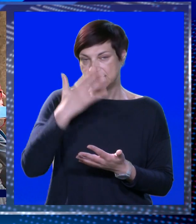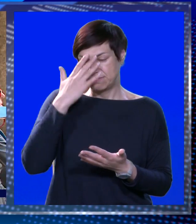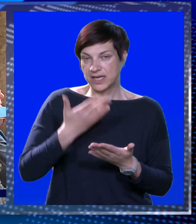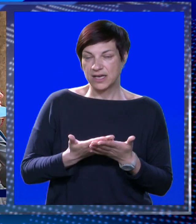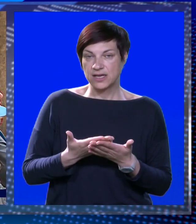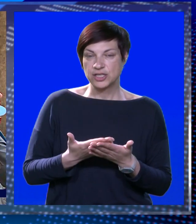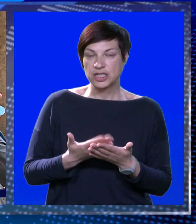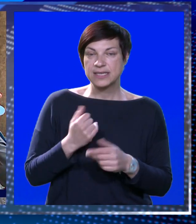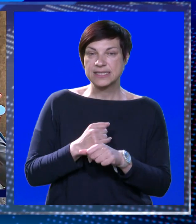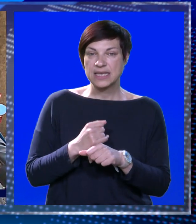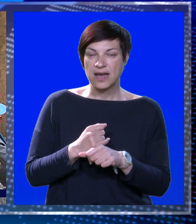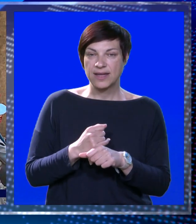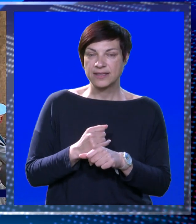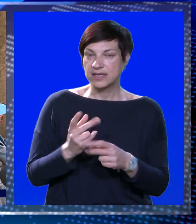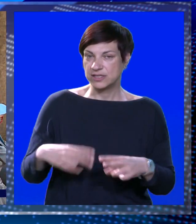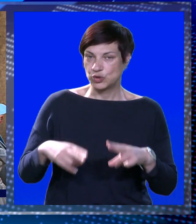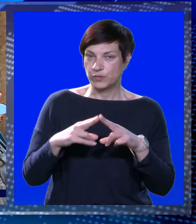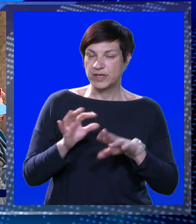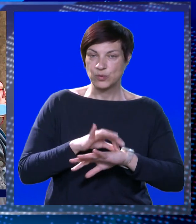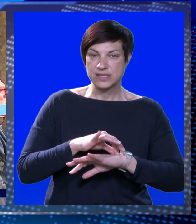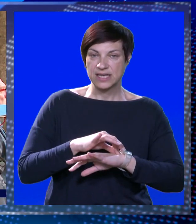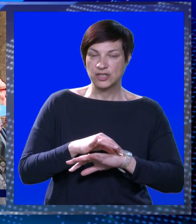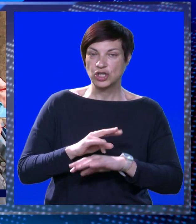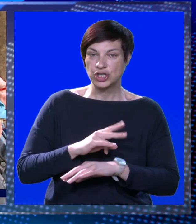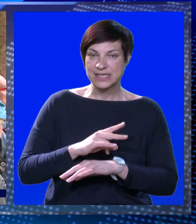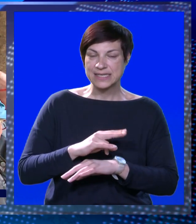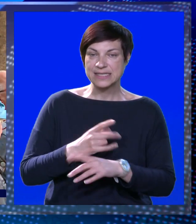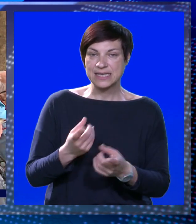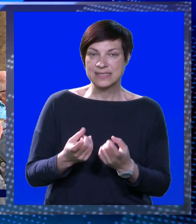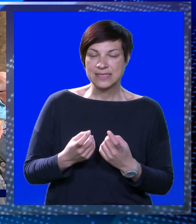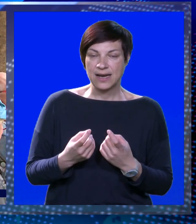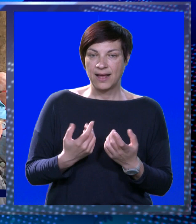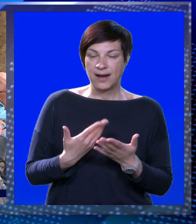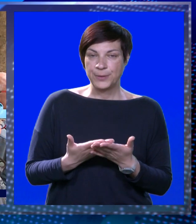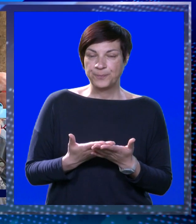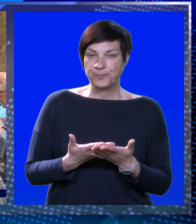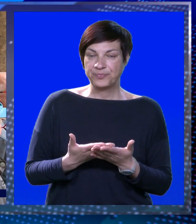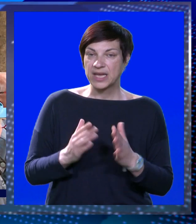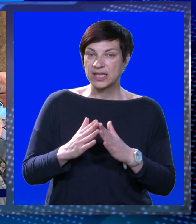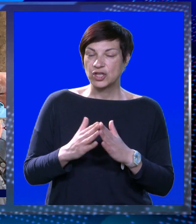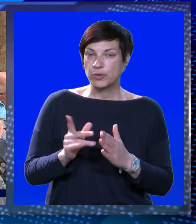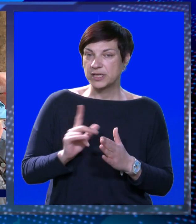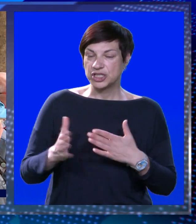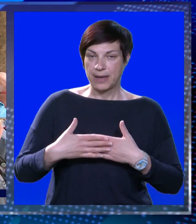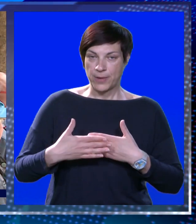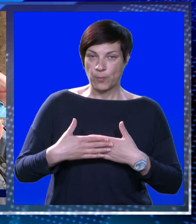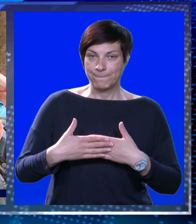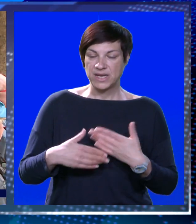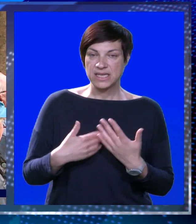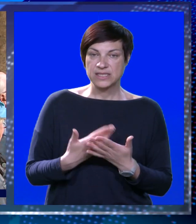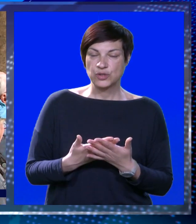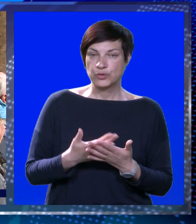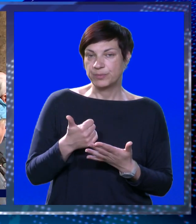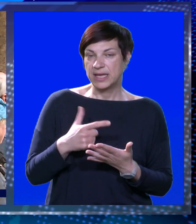svaka čast bi radili su vrhunska doktorica i njena sestra, ali lokalci nemaju njoj pristup.